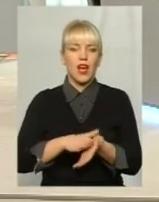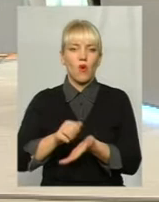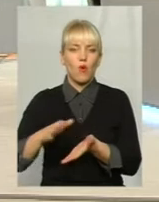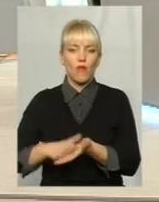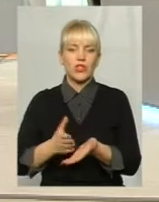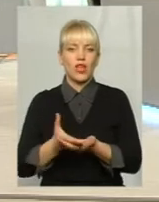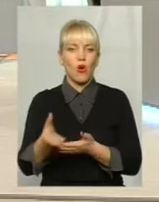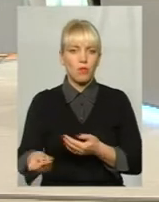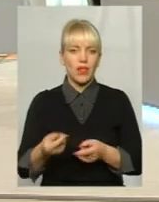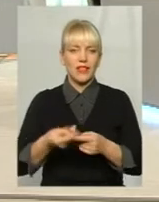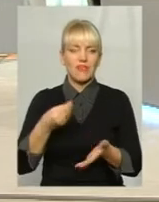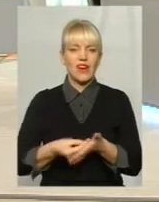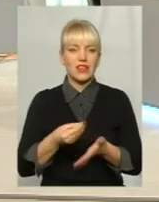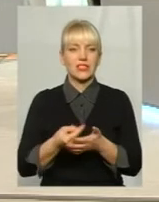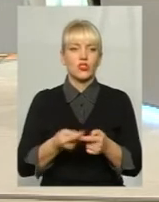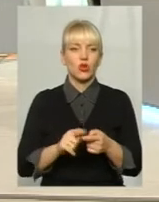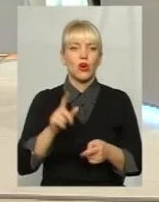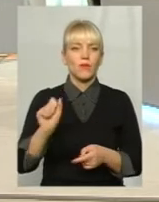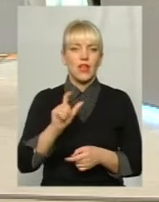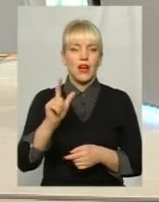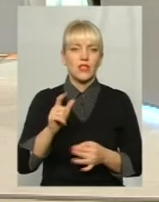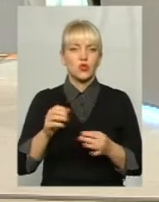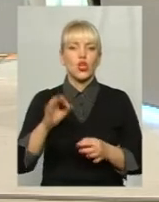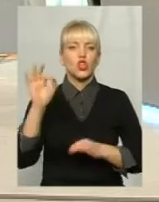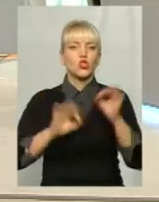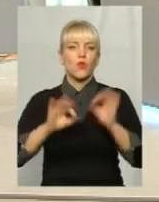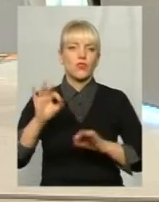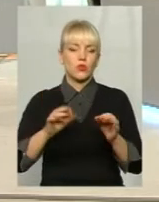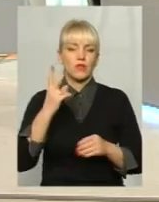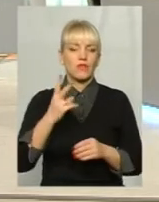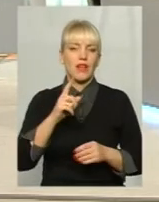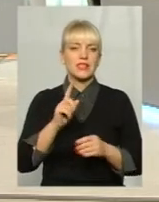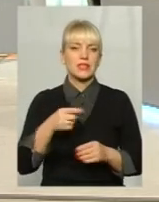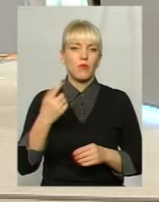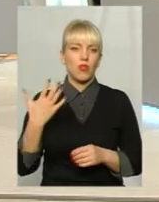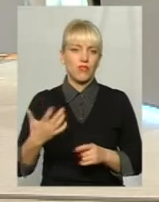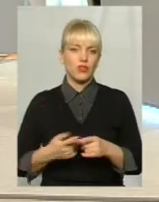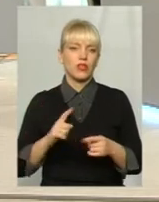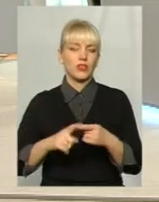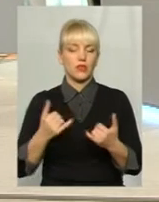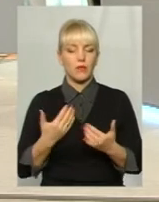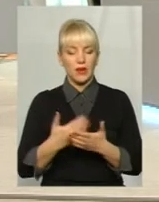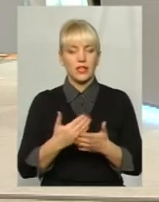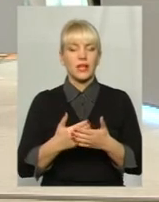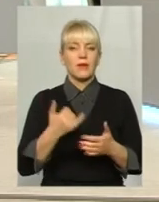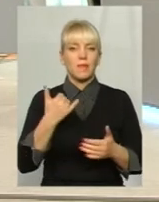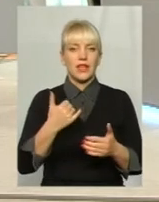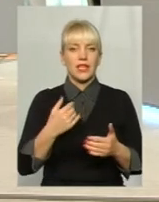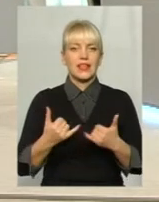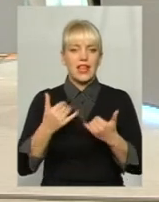оплату, ну, вартість цього газу з коефіцієнтом 2,5. Якщо вартість природного газу зараз для населення 6900